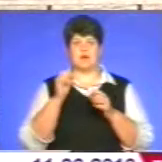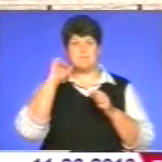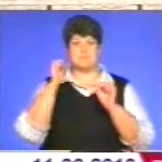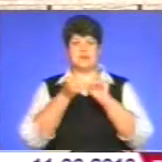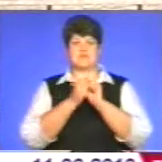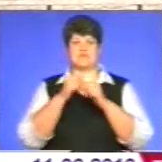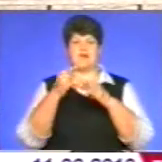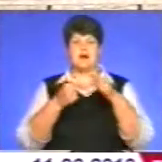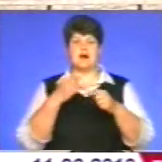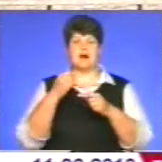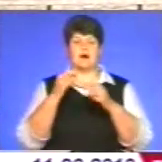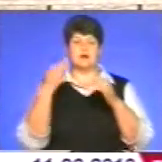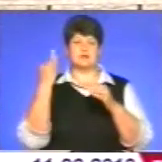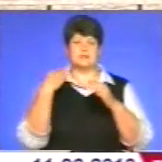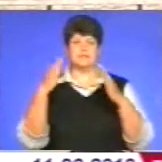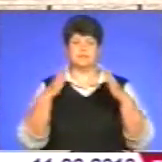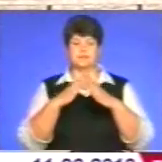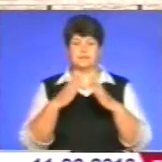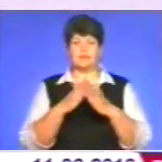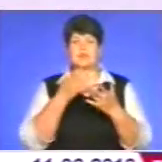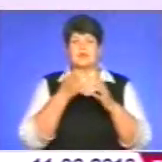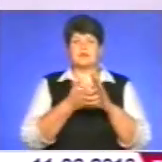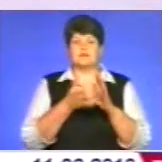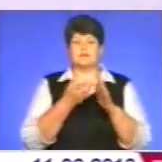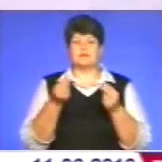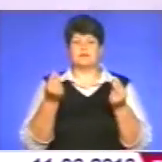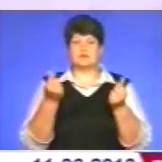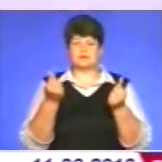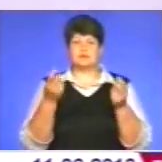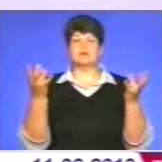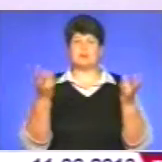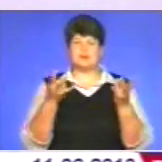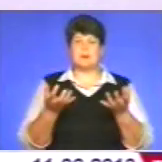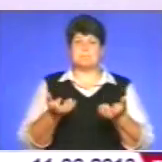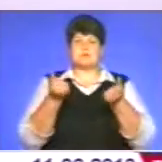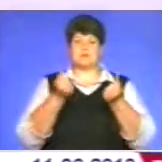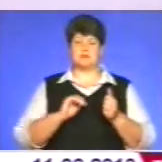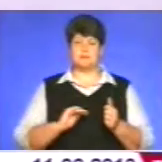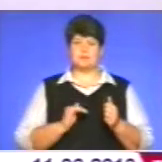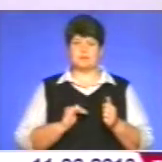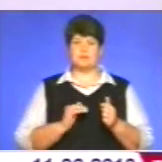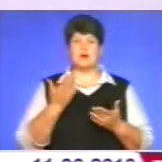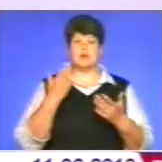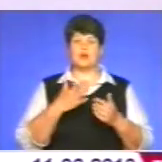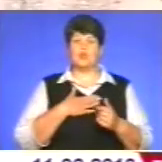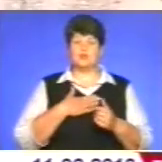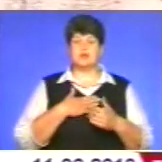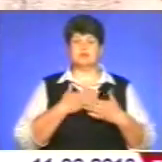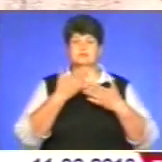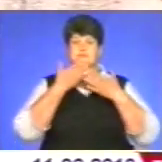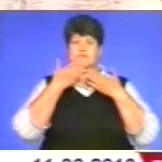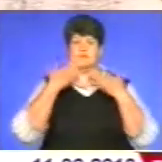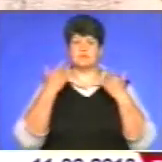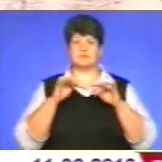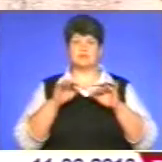реконструкцію та утримання державного фінансування недостатньо. Потрібна підтримка бізнесу. Однак у нас відсутній діявий